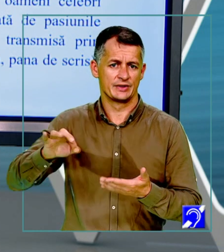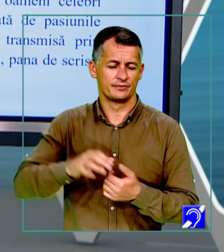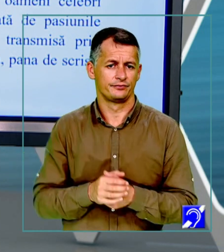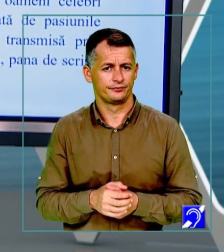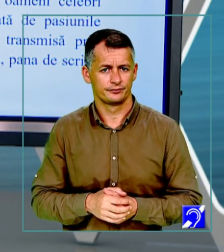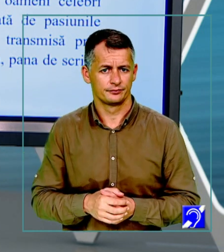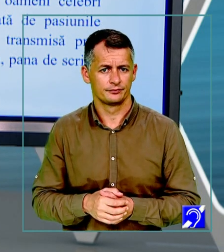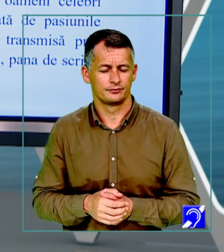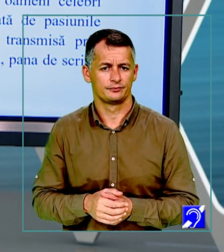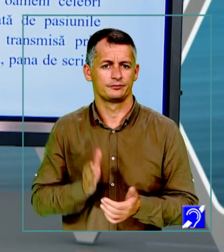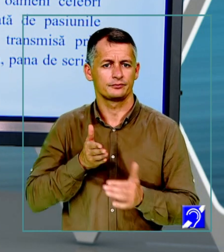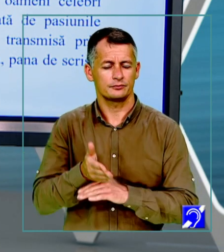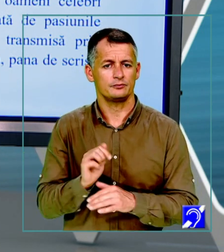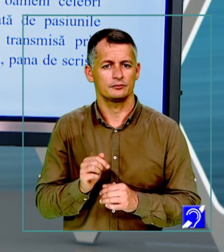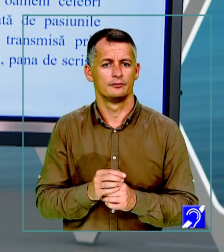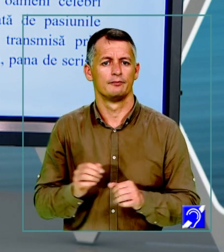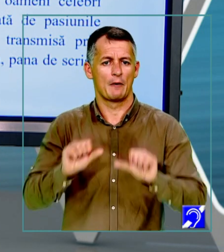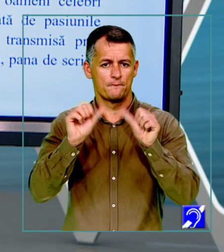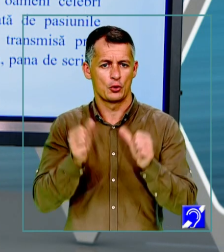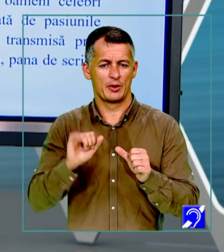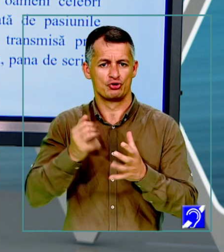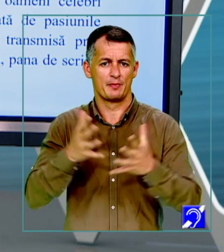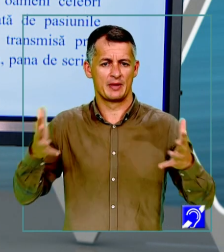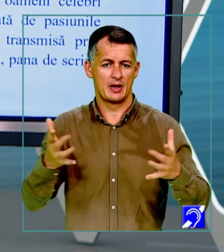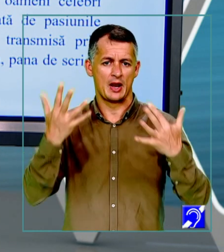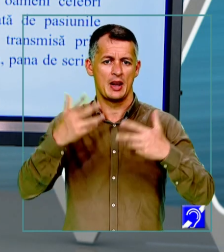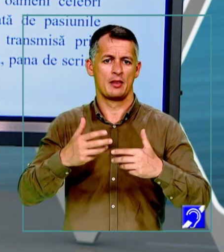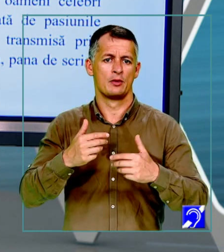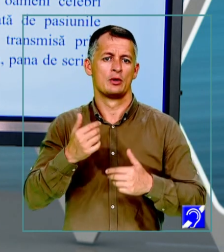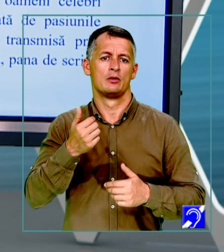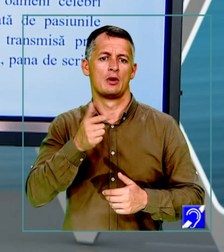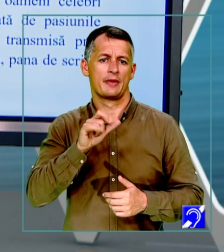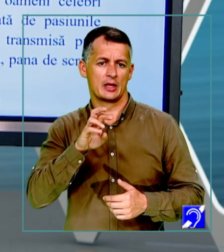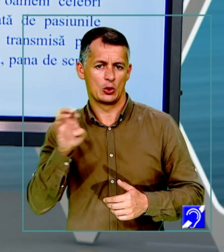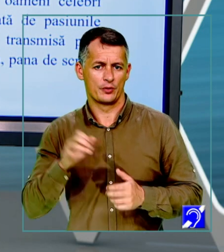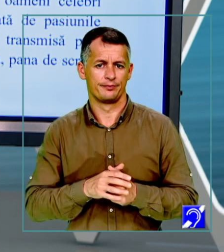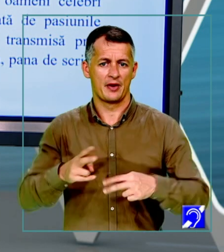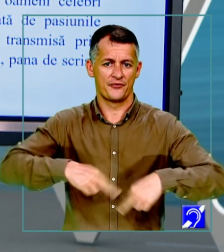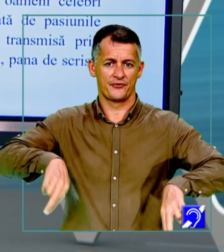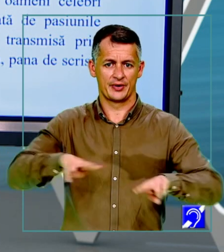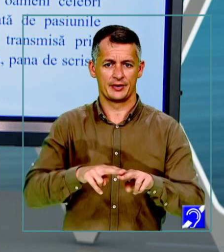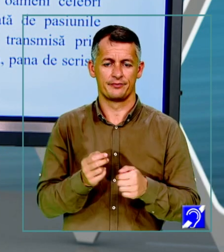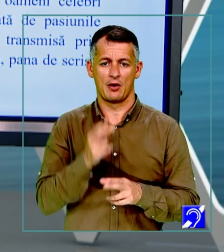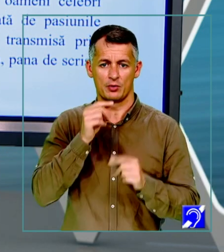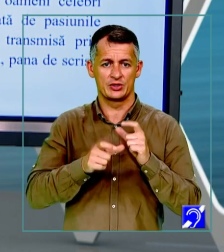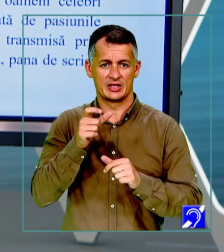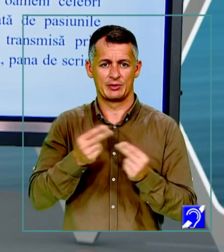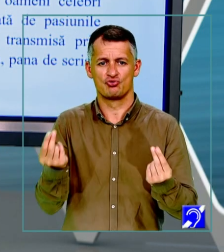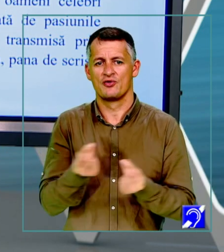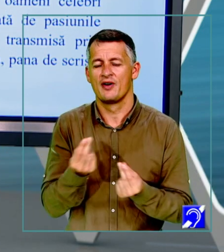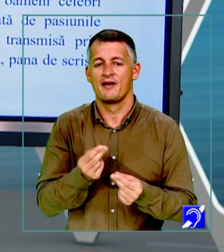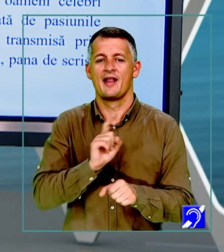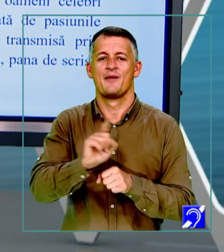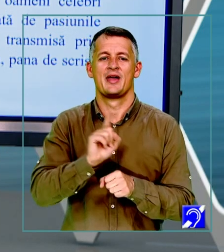informația prin forma și mărimea literelor. Iată, final, la finalul răspunsului am făcut referire la câteva